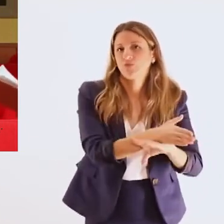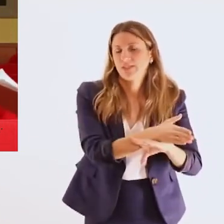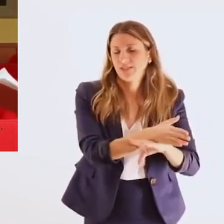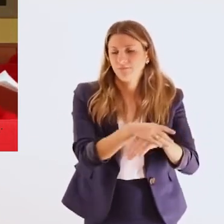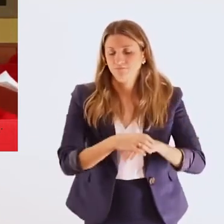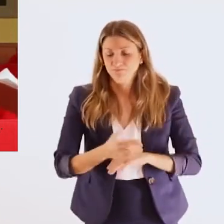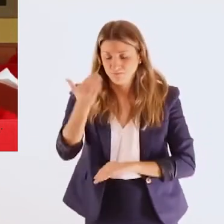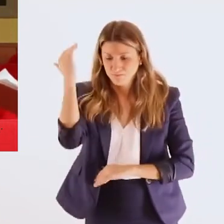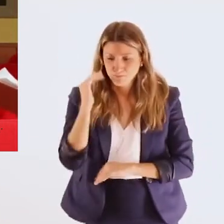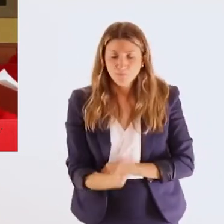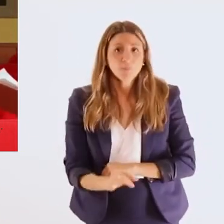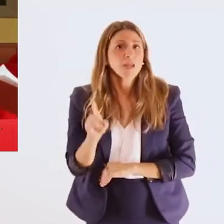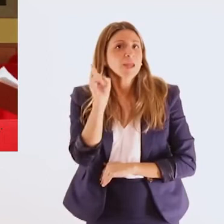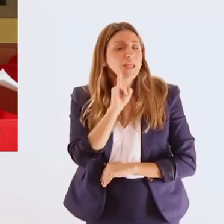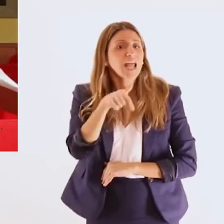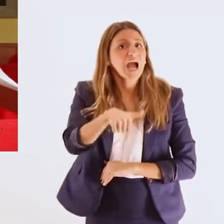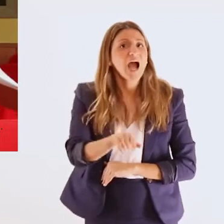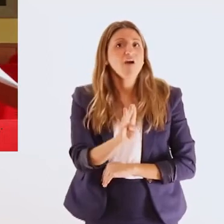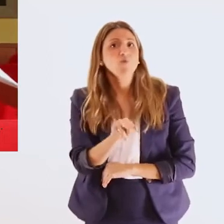Εθνικής Αρχής Προδεσμότητας,